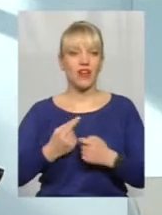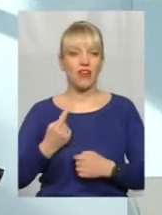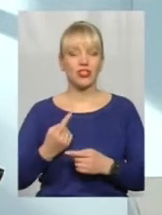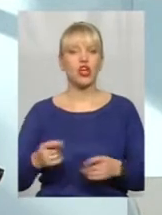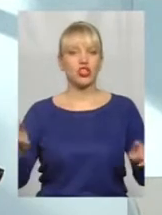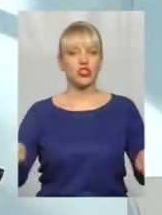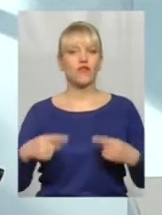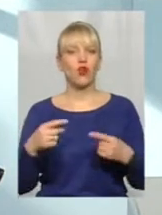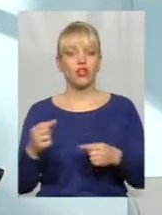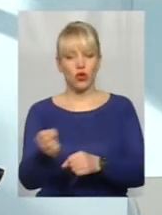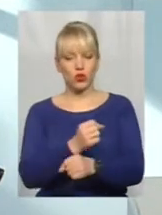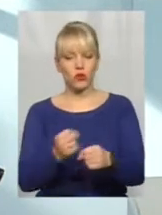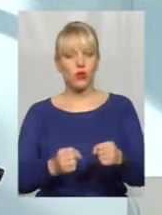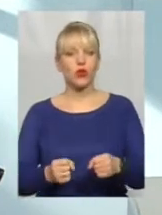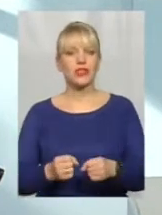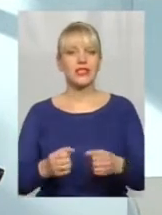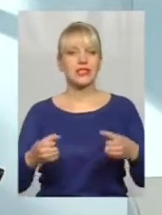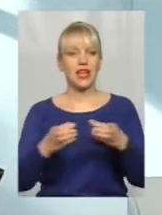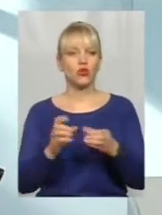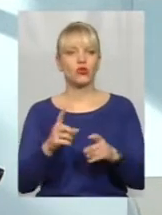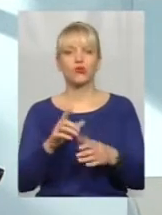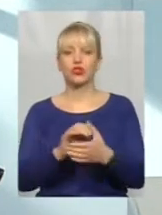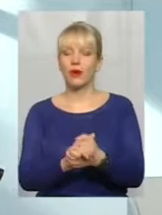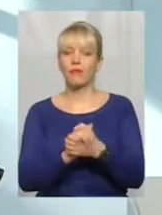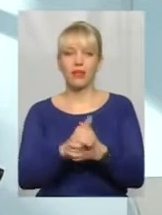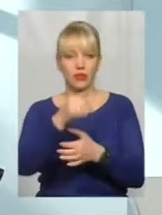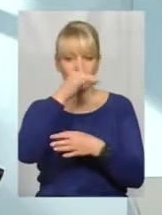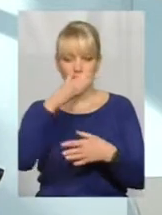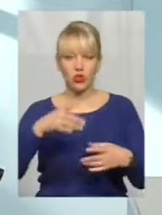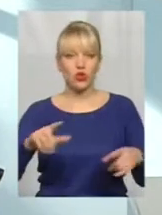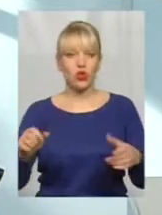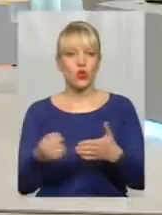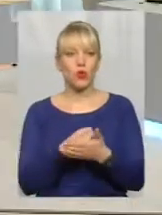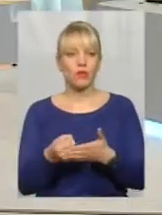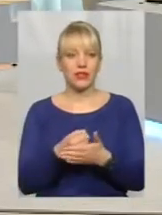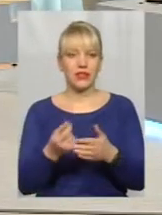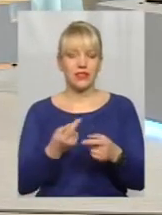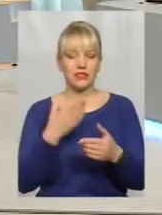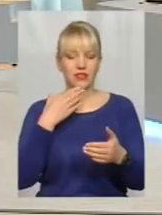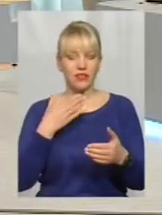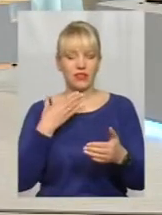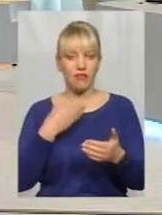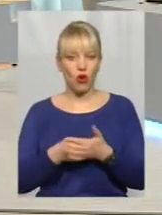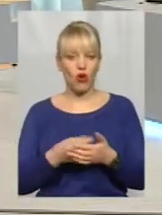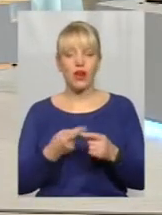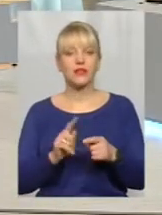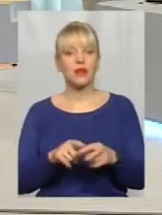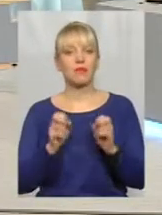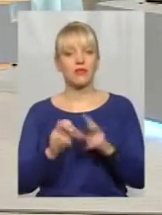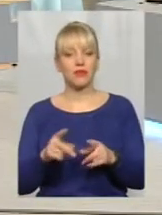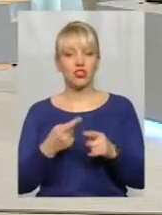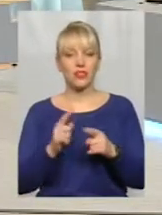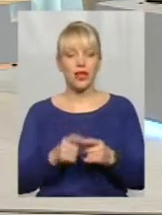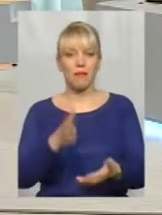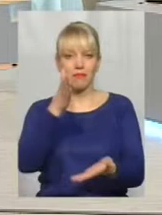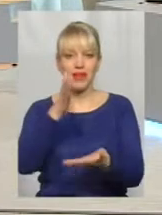озброєнні, тому що мирно вони не можуть добитися свого. А це небезпечно. Це прямий заклик